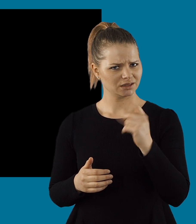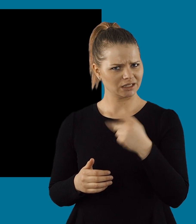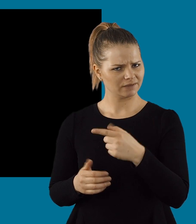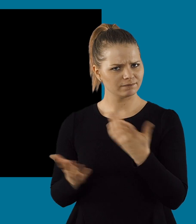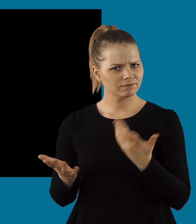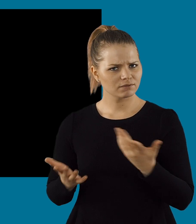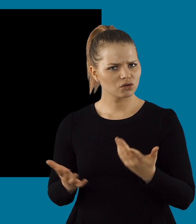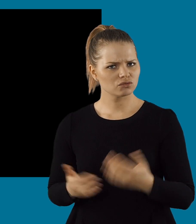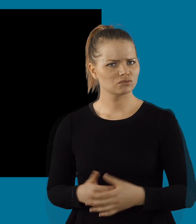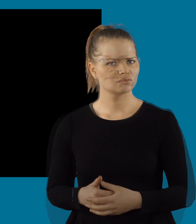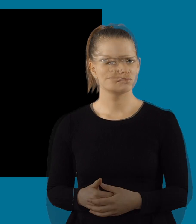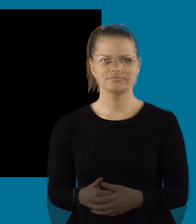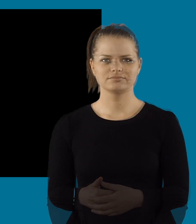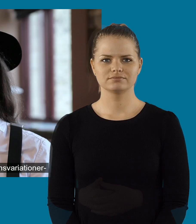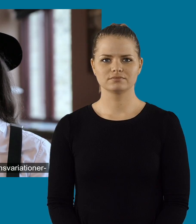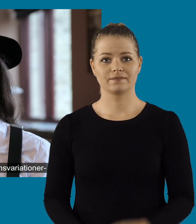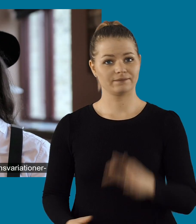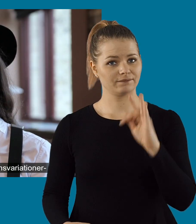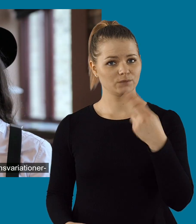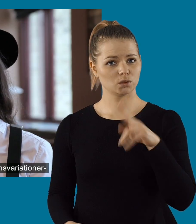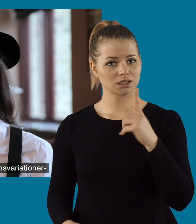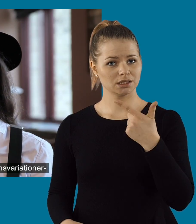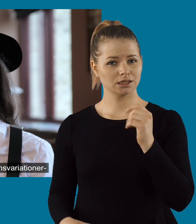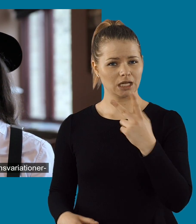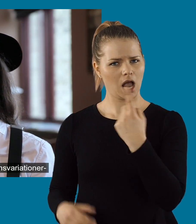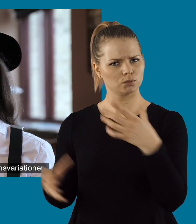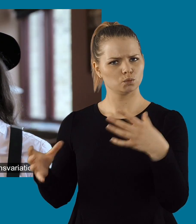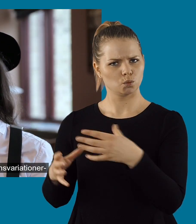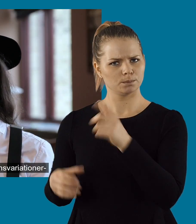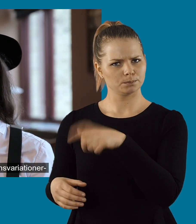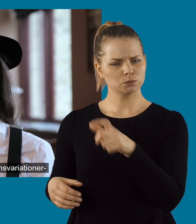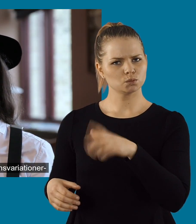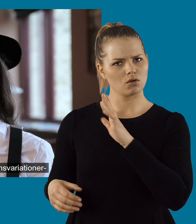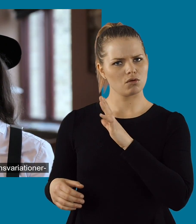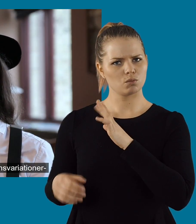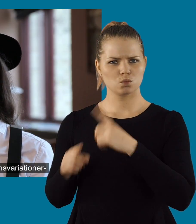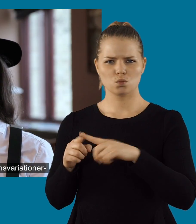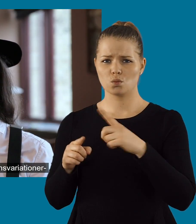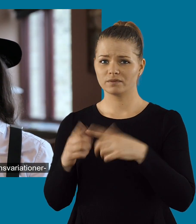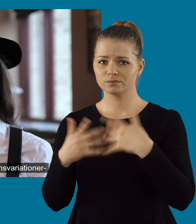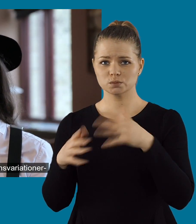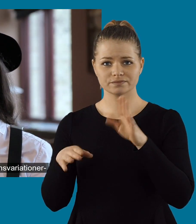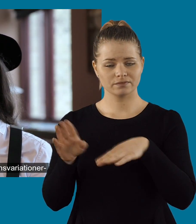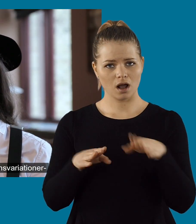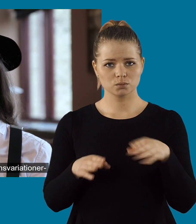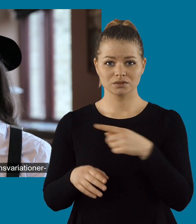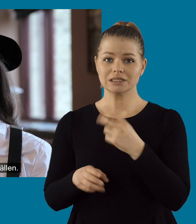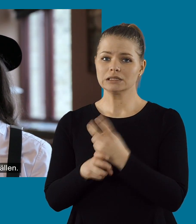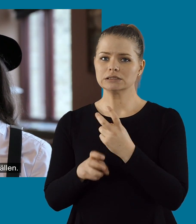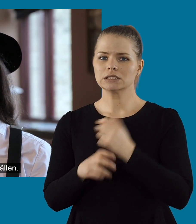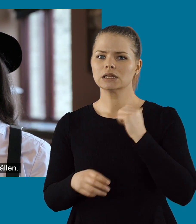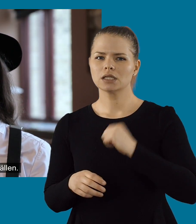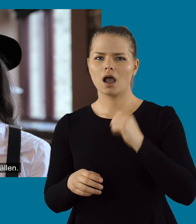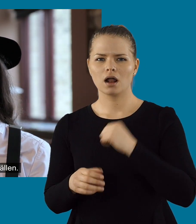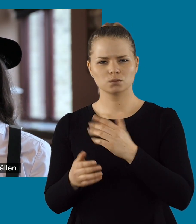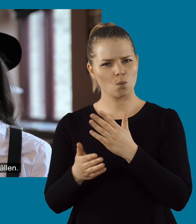Vad är Funktech för någonting? Funktech är en grupp personer med olika funktionsvariationer